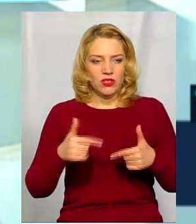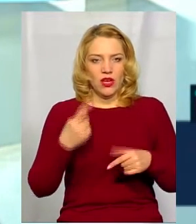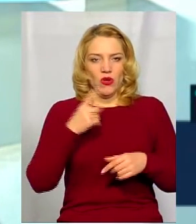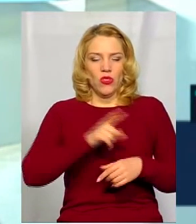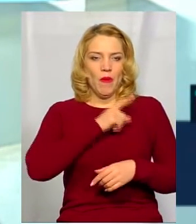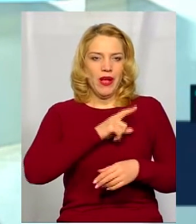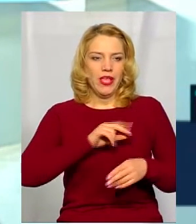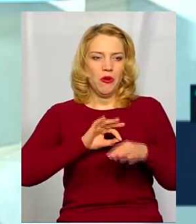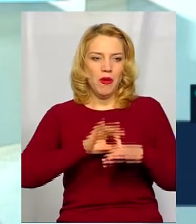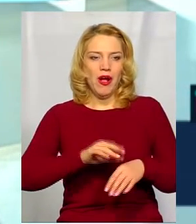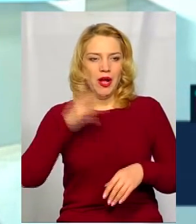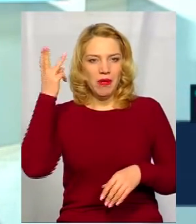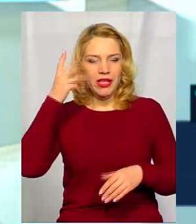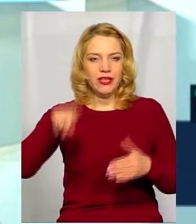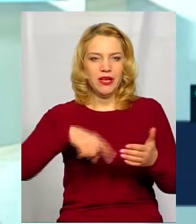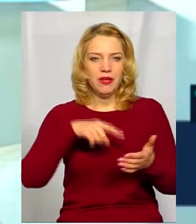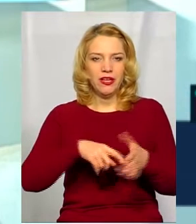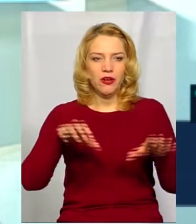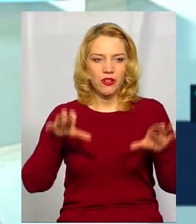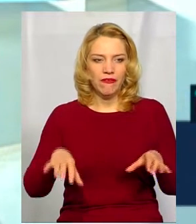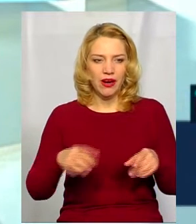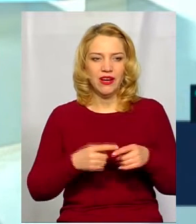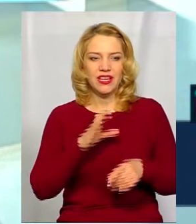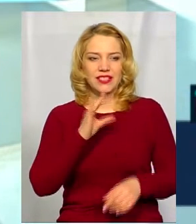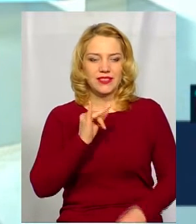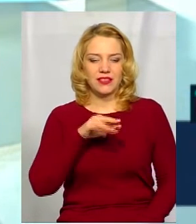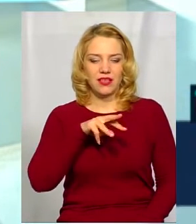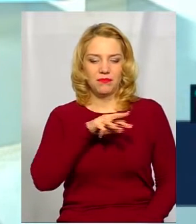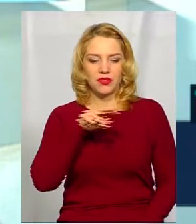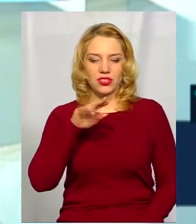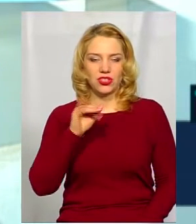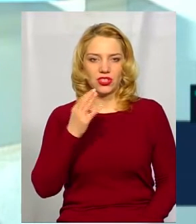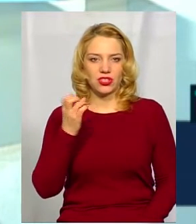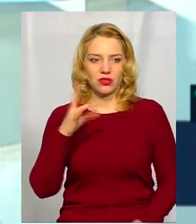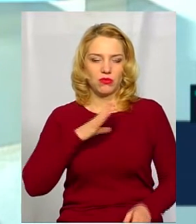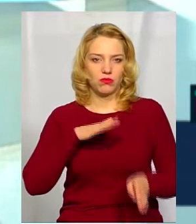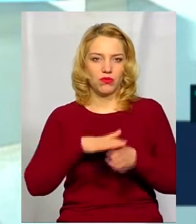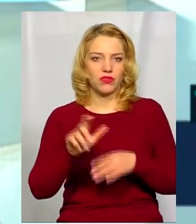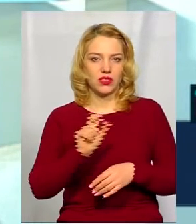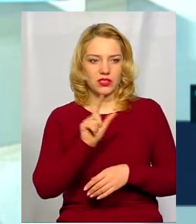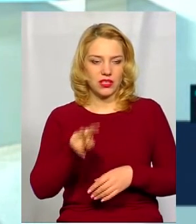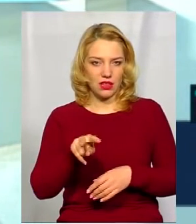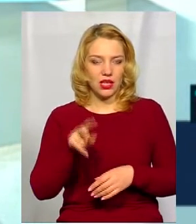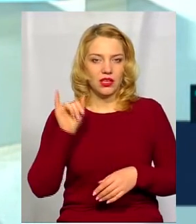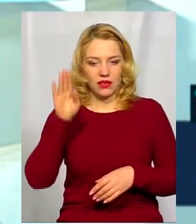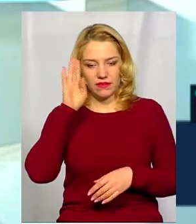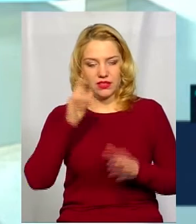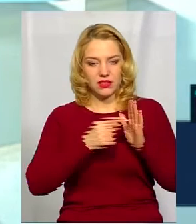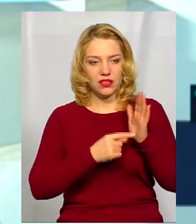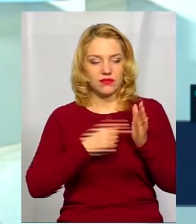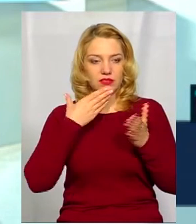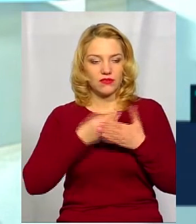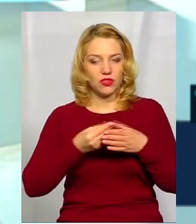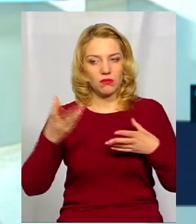майстерку провів і Хмельницький міський голова, «Шлях до успіху» Олександр Семчишин. Повний зал був. І він ділився